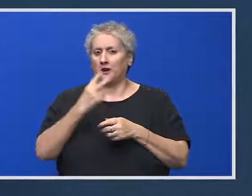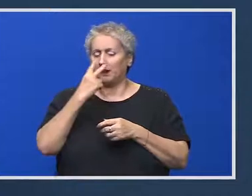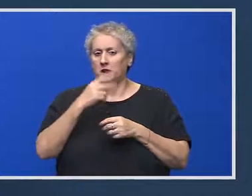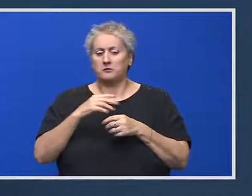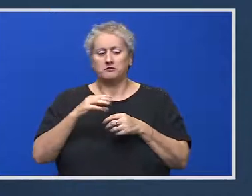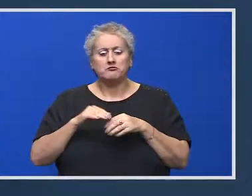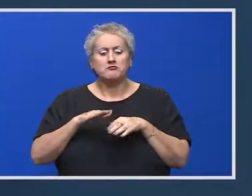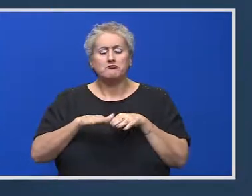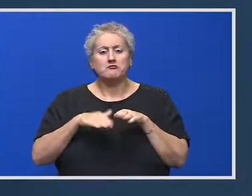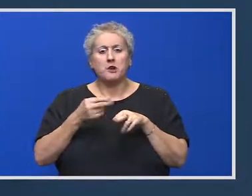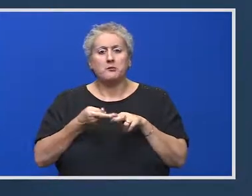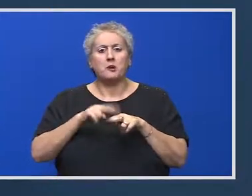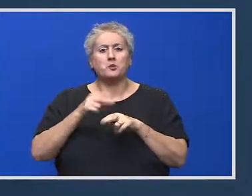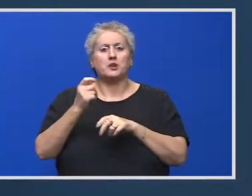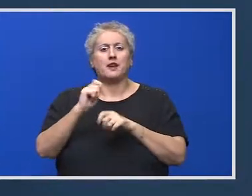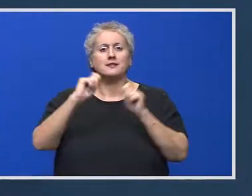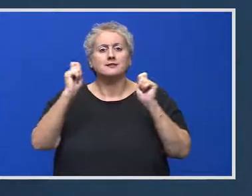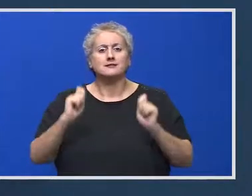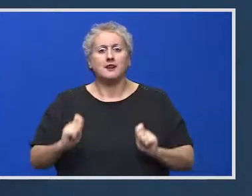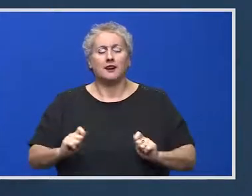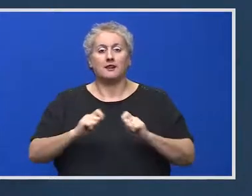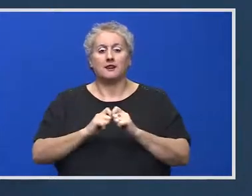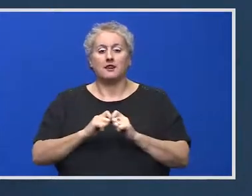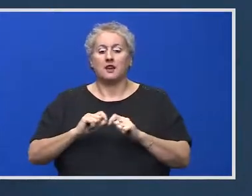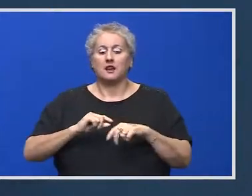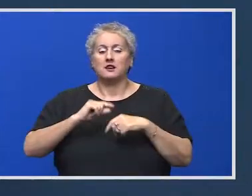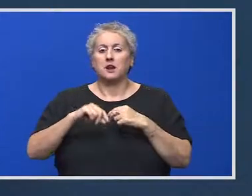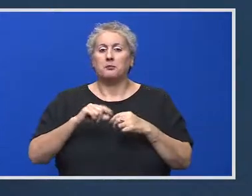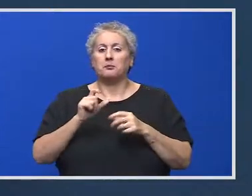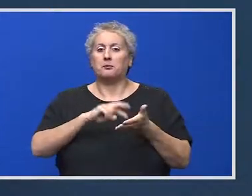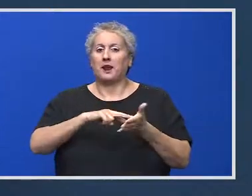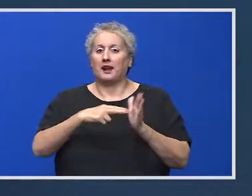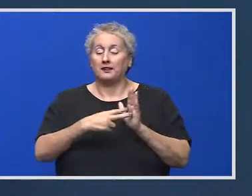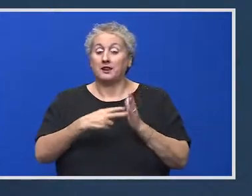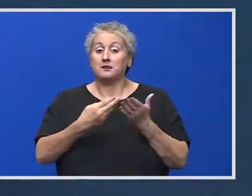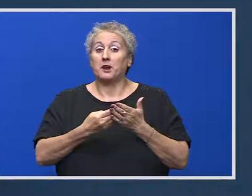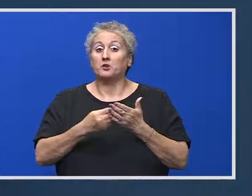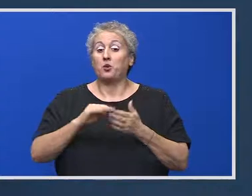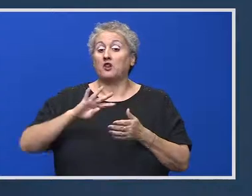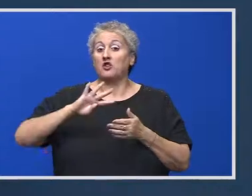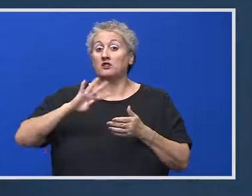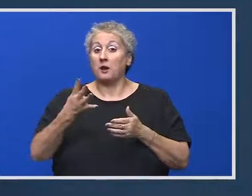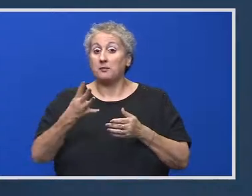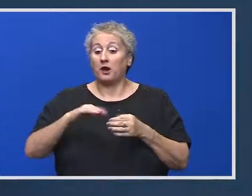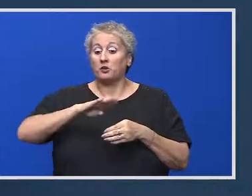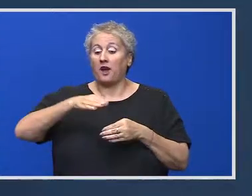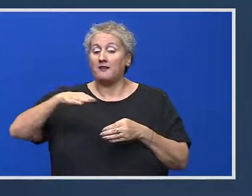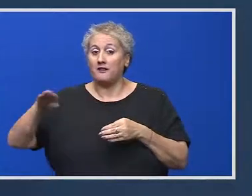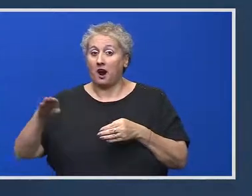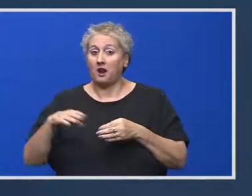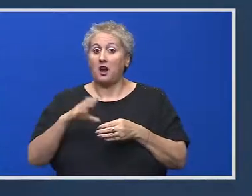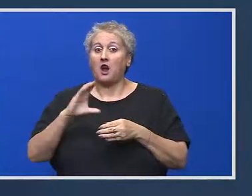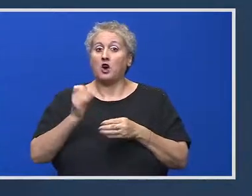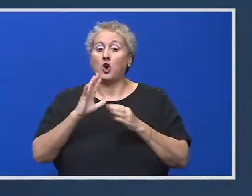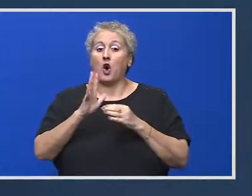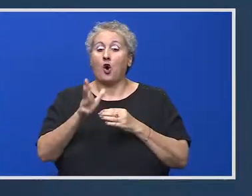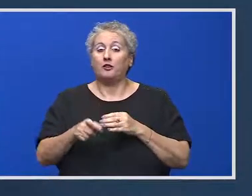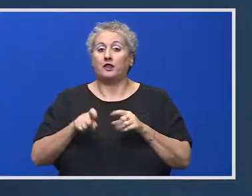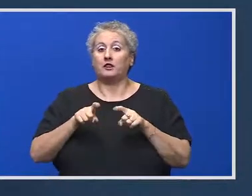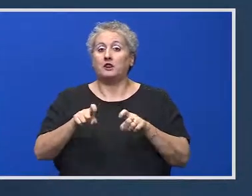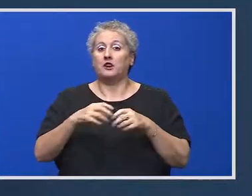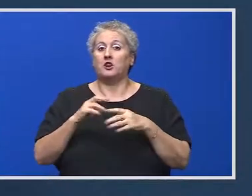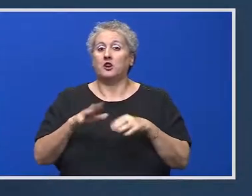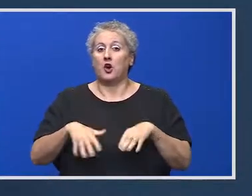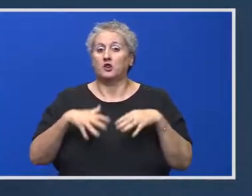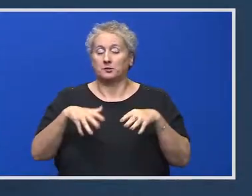că din ce în ce mai multe state se pregătesc pentru cel de-al patrulea val de COVID-19 în contextul în care ultimul